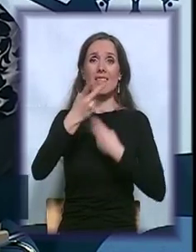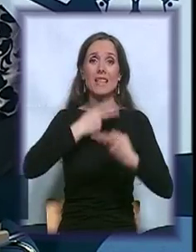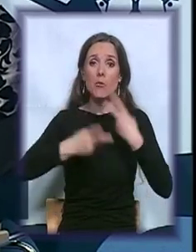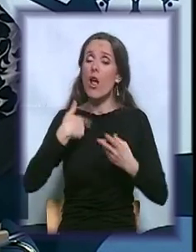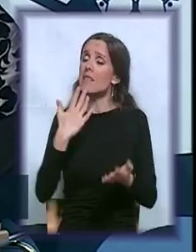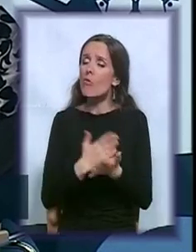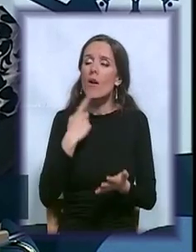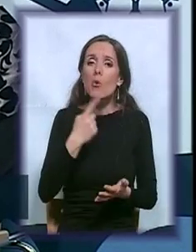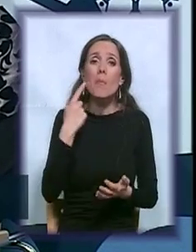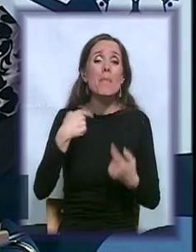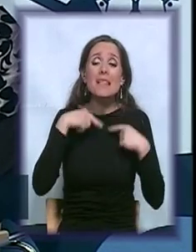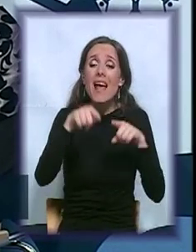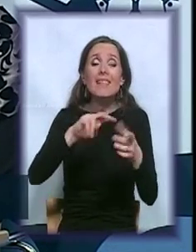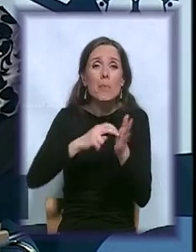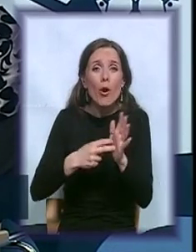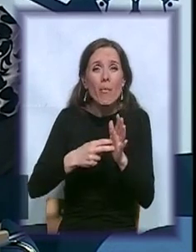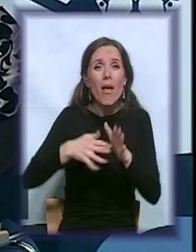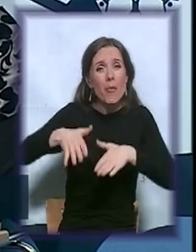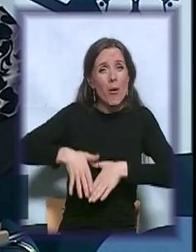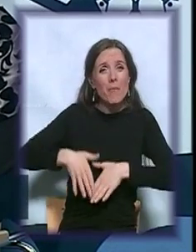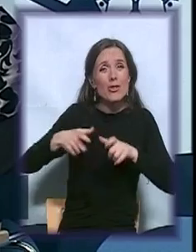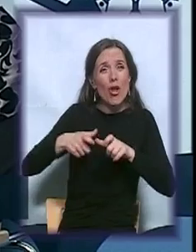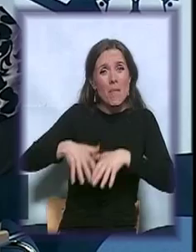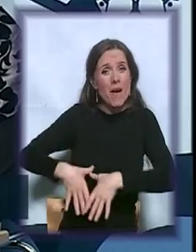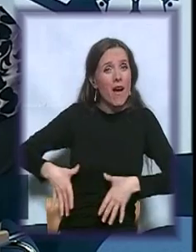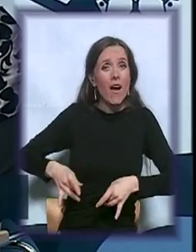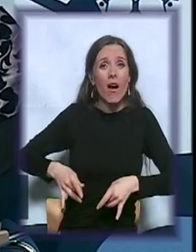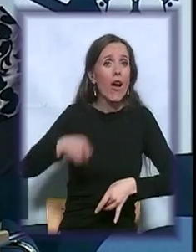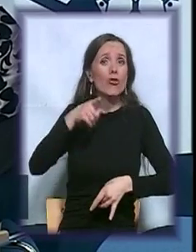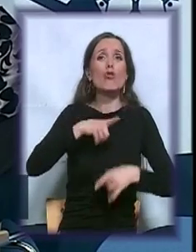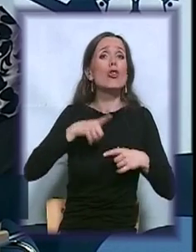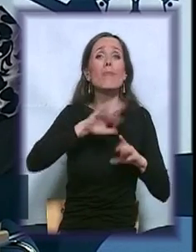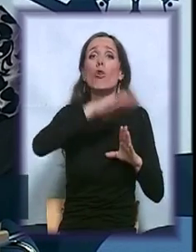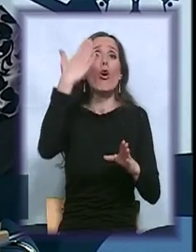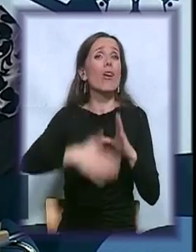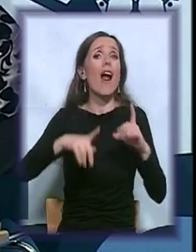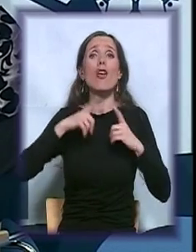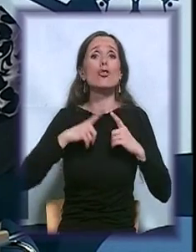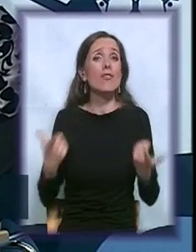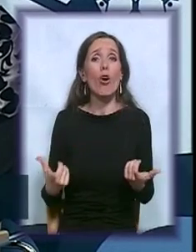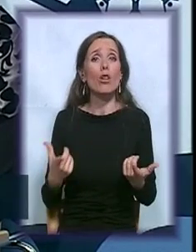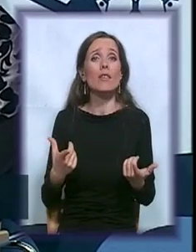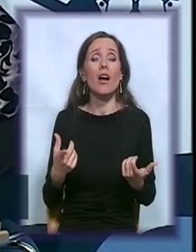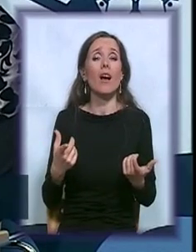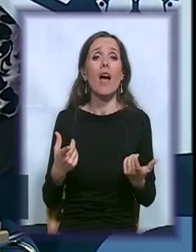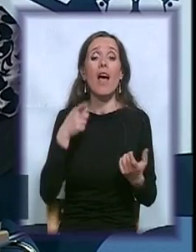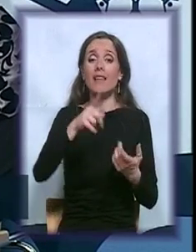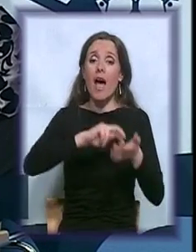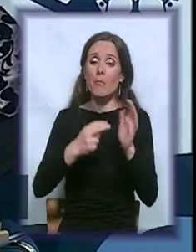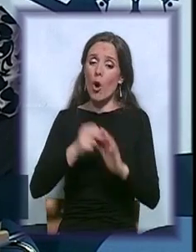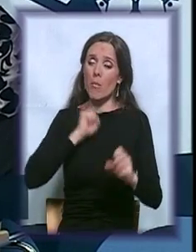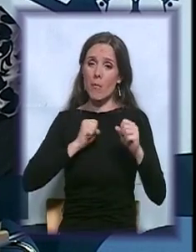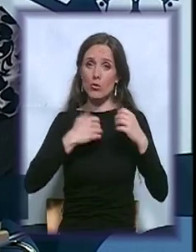mi sa tim problemom živimo do kraja života. Znate, nisam mi neka organizacija ad hoc, postojimo, ne postojimo. I taj problem muči mene.